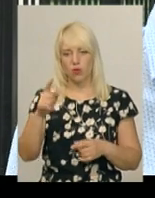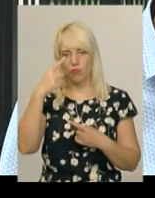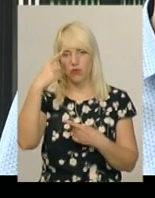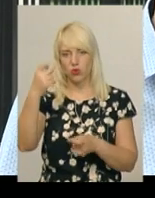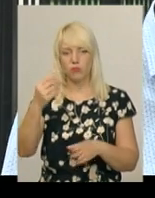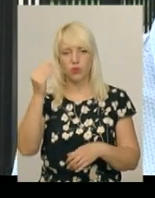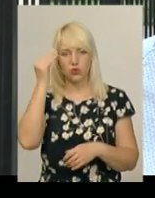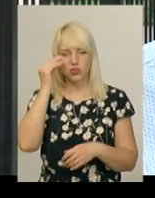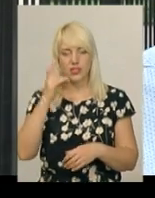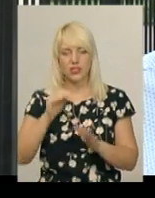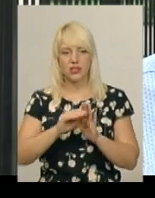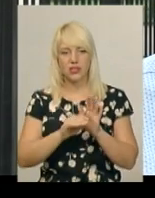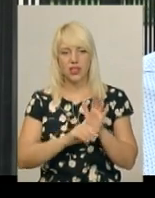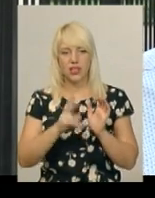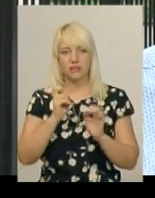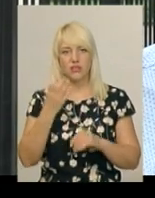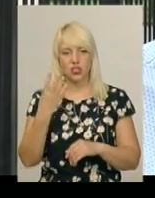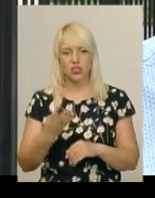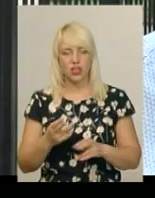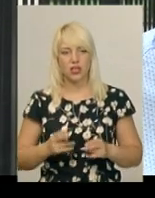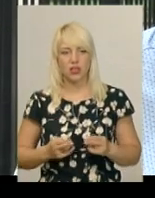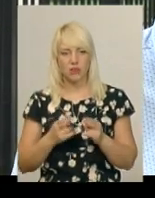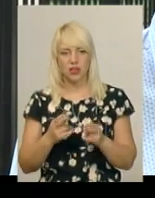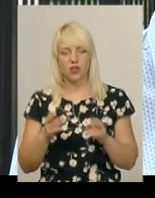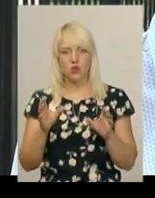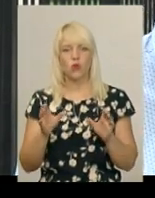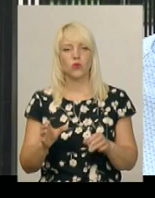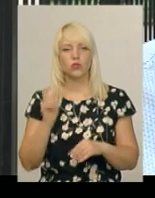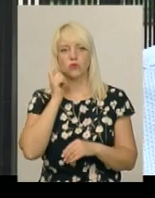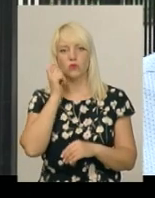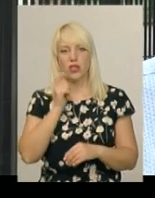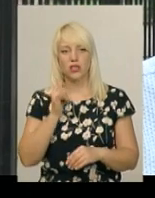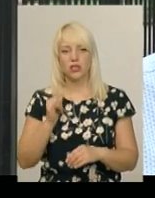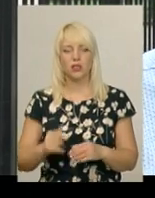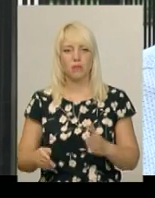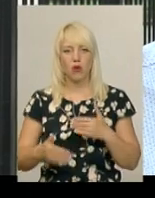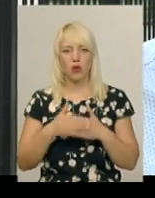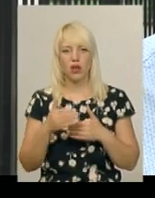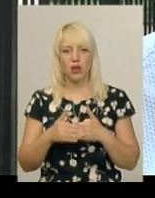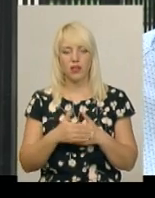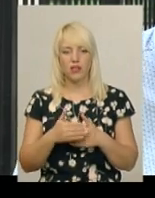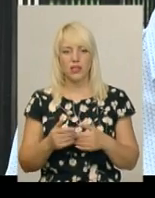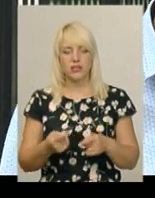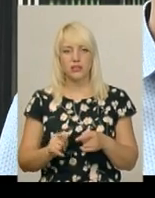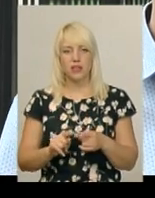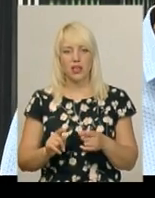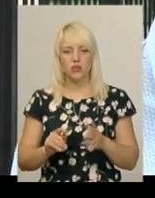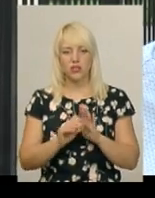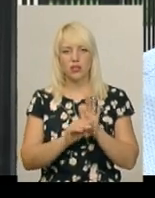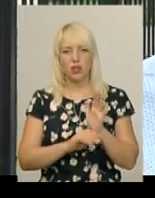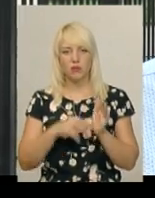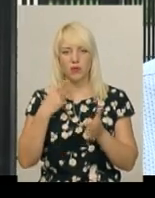підозру за статтею 204 Кримінального кодексу України. Покарання за цією статтею